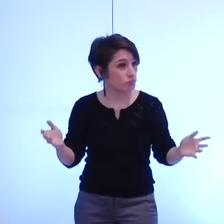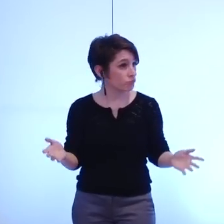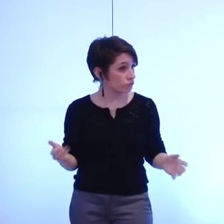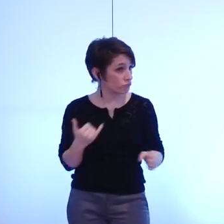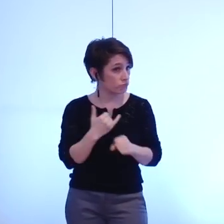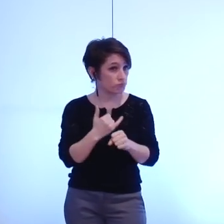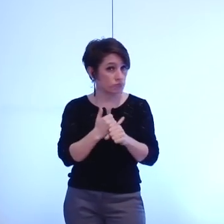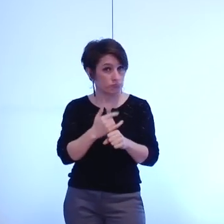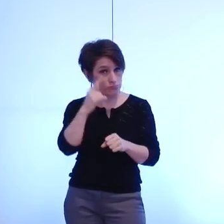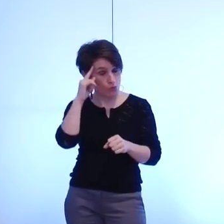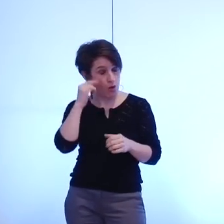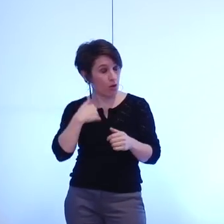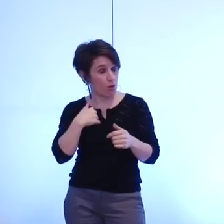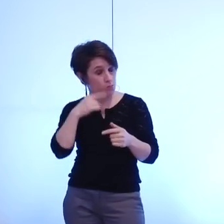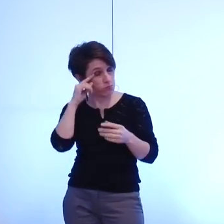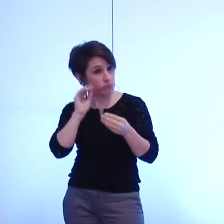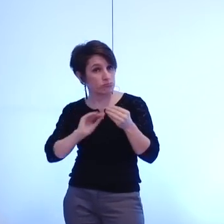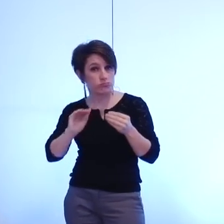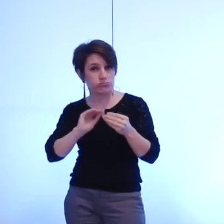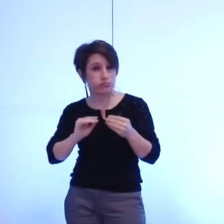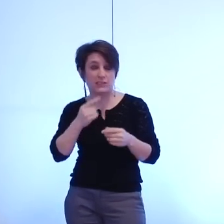quelle pourrait être une vision claire